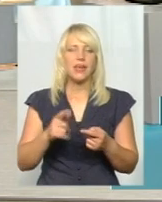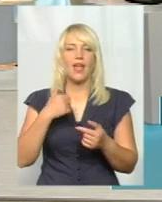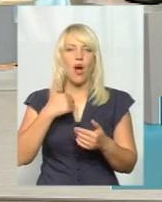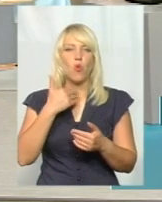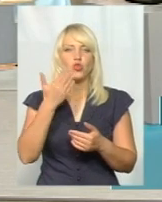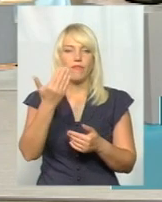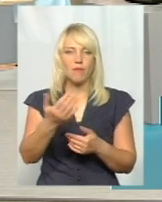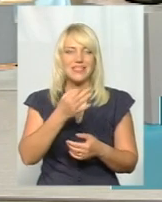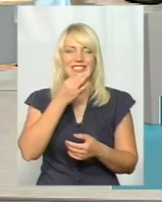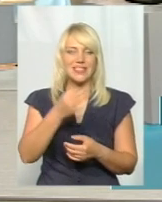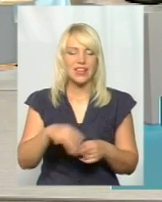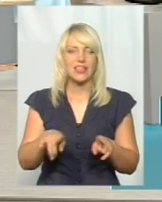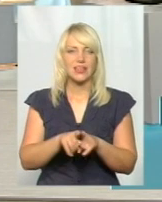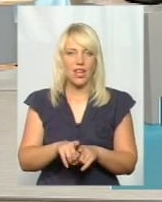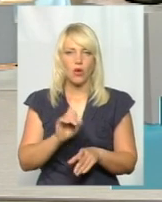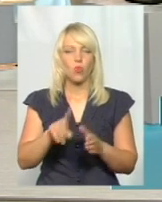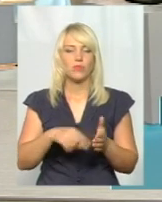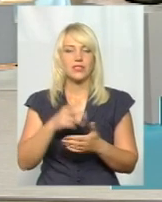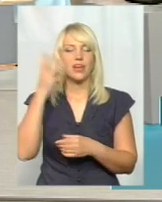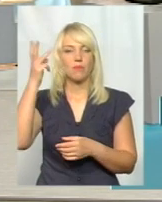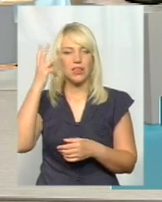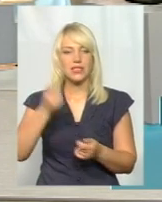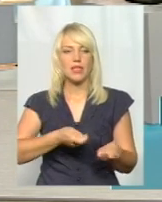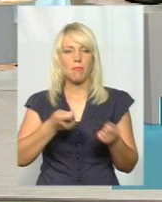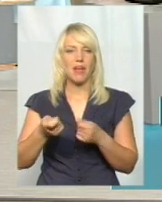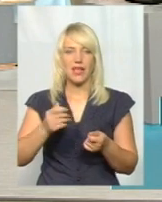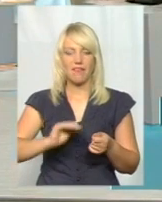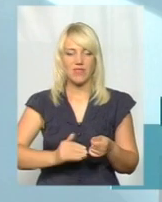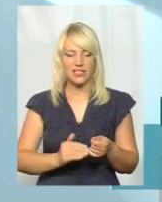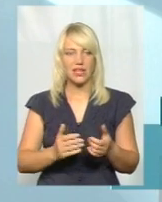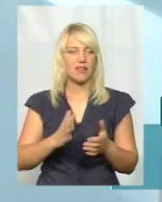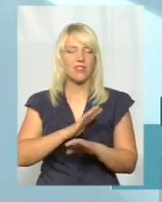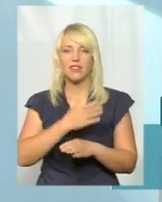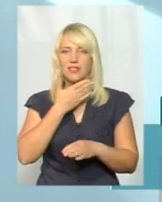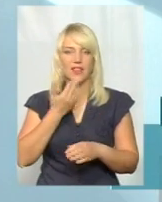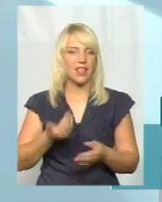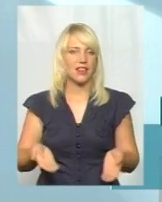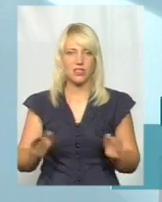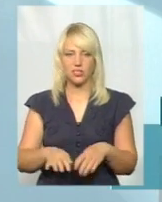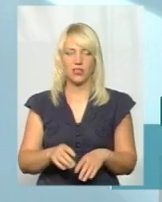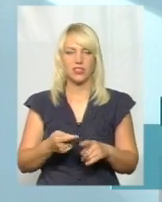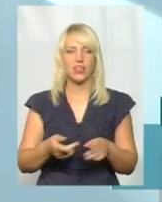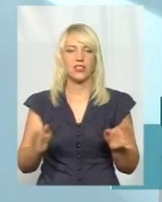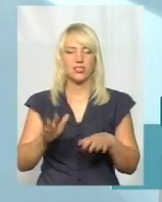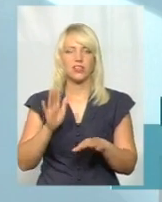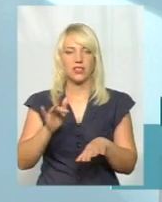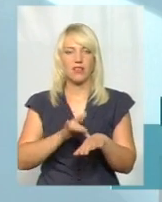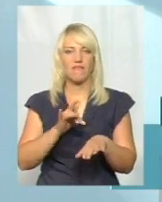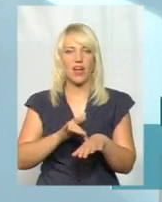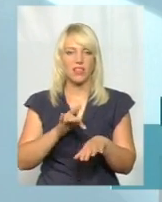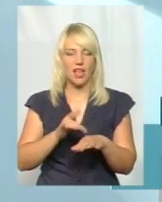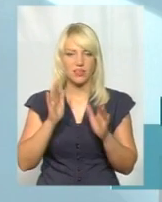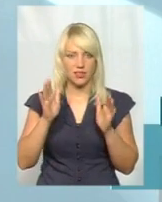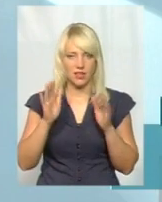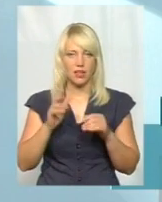вам хочу сказати таким чином, що в місті Хмельницькому перевізників не лишилося, їх немає. Лишилися фанати і благодійники.